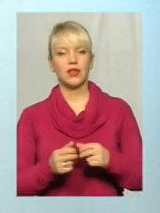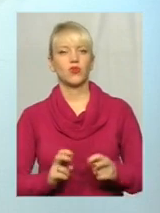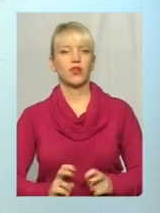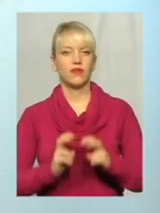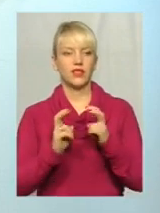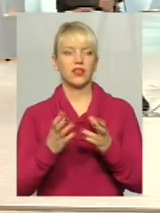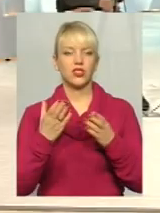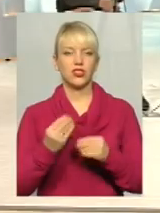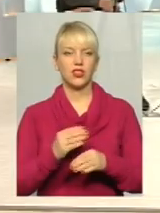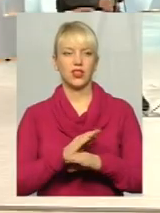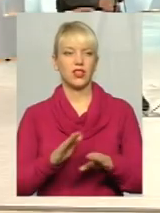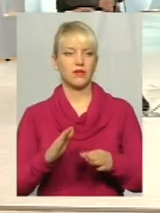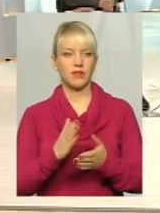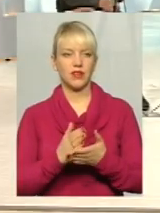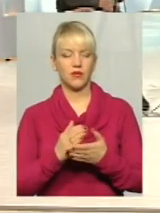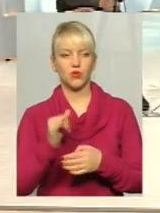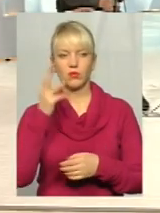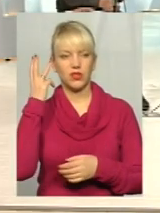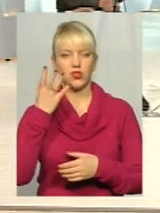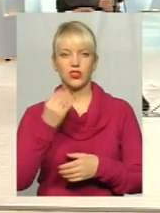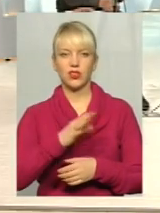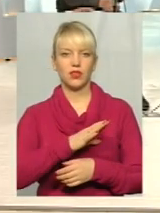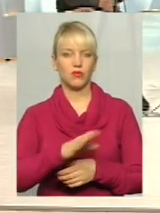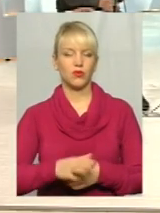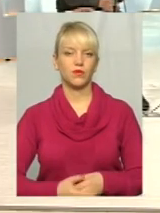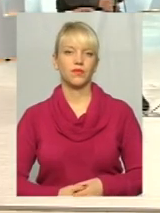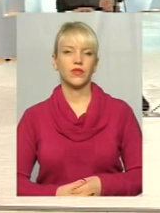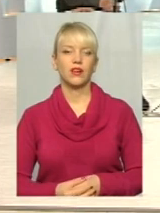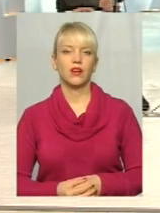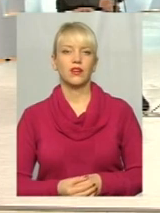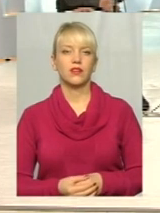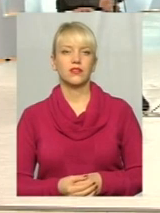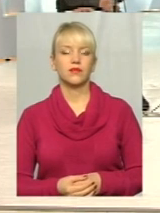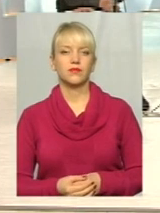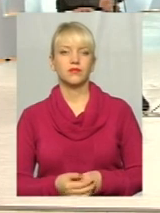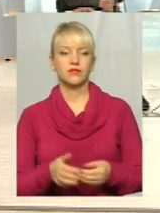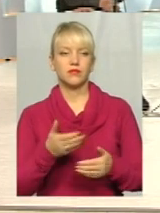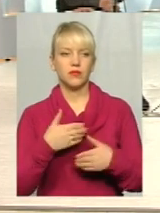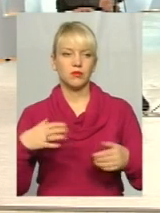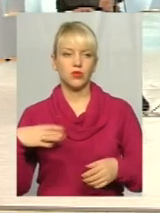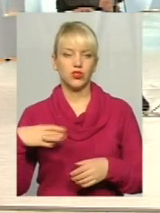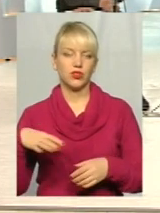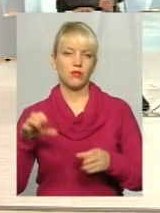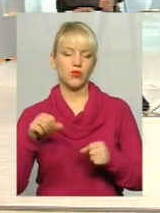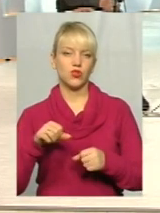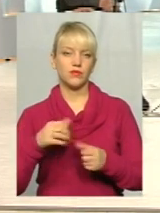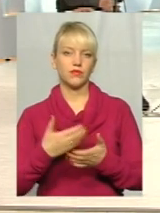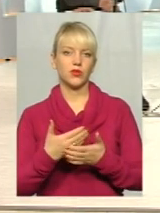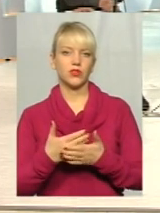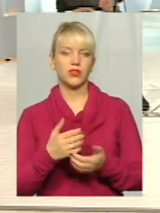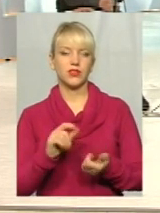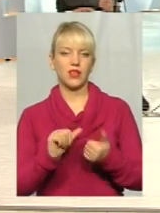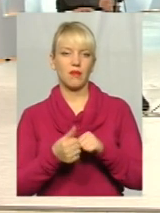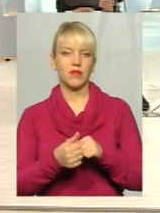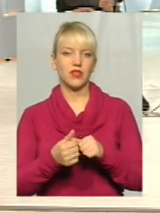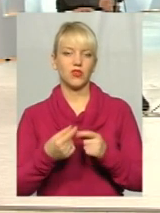ще не було. Ще не надходило. Хмельницькому не Не надходило. Ну, ми почекаємо, можливо, будуть, скажімо, заміни,